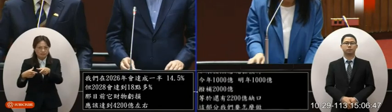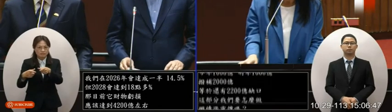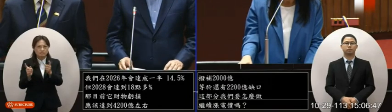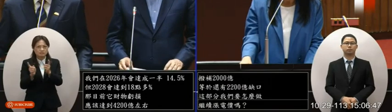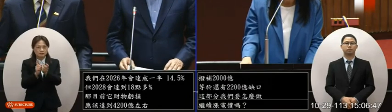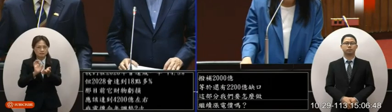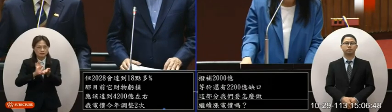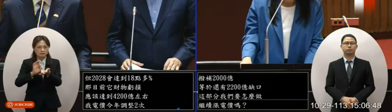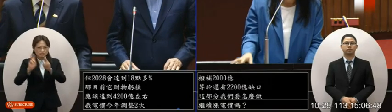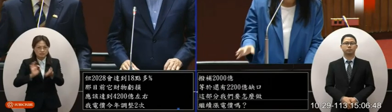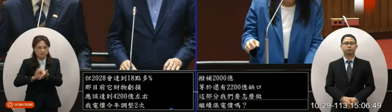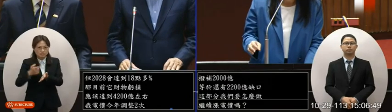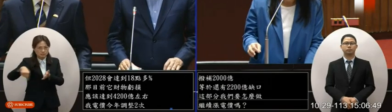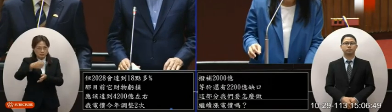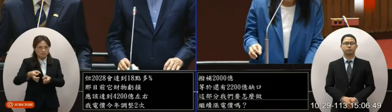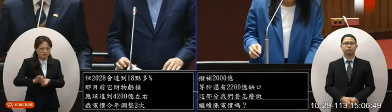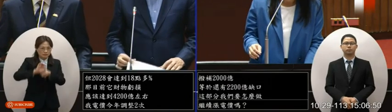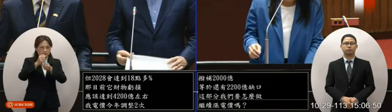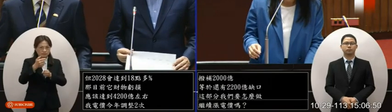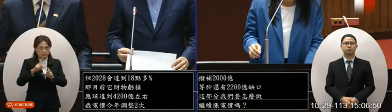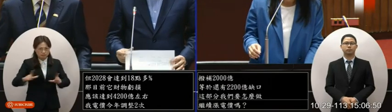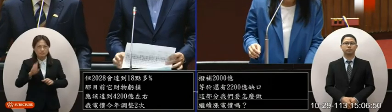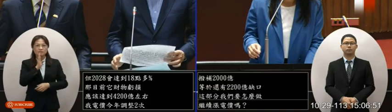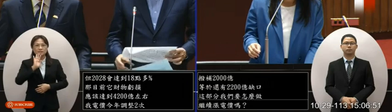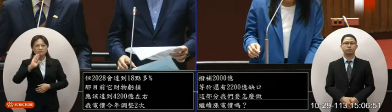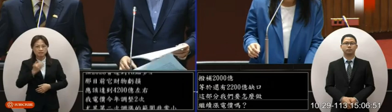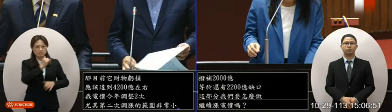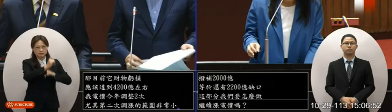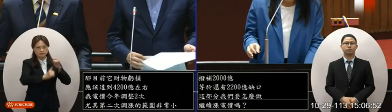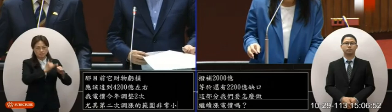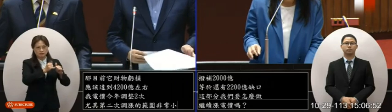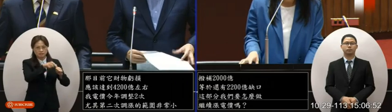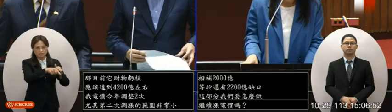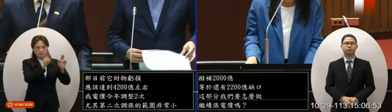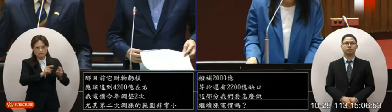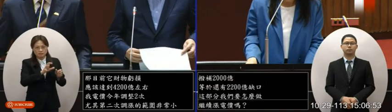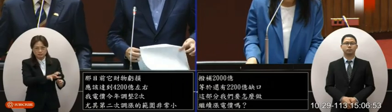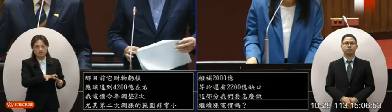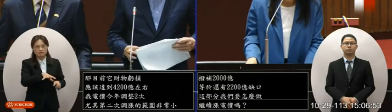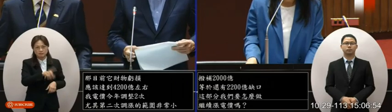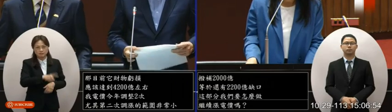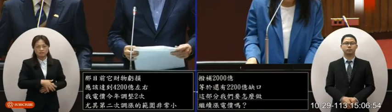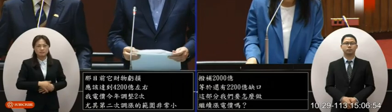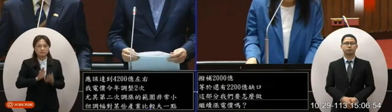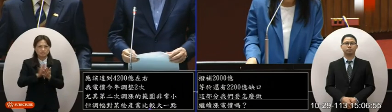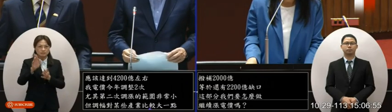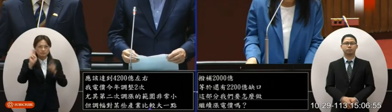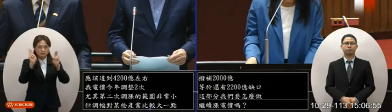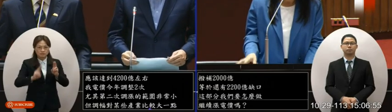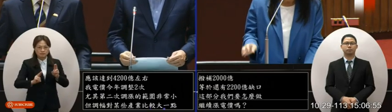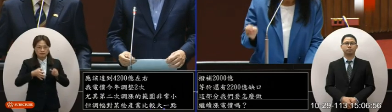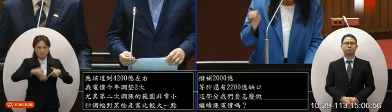我們是衡量到整個產業的衝擊但是以穩定民生為優先那未來電價審議委員會應該